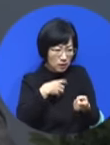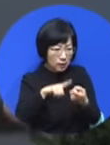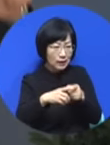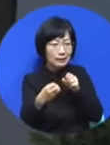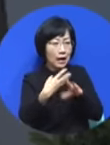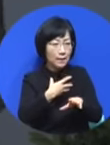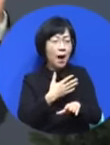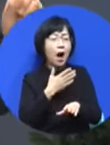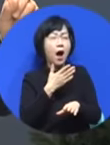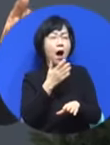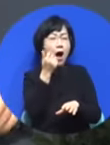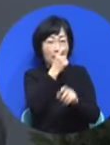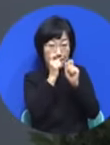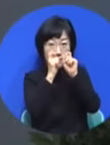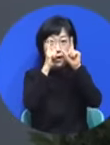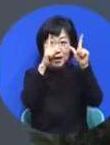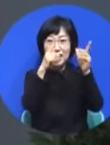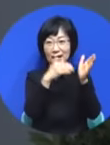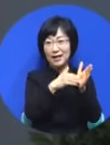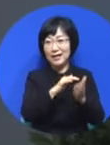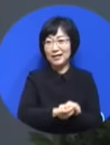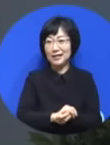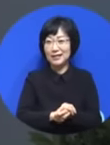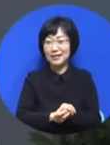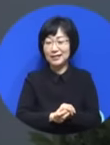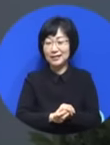그래서 개인에게 답을 줬잖아요. 요셉이